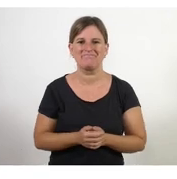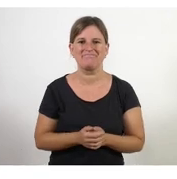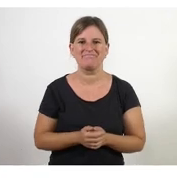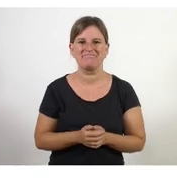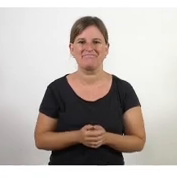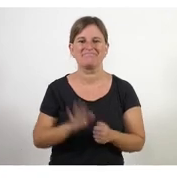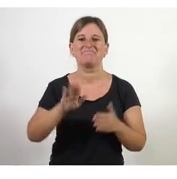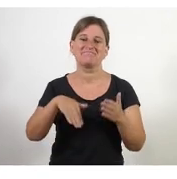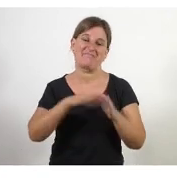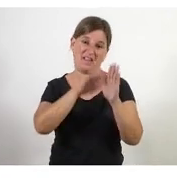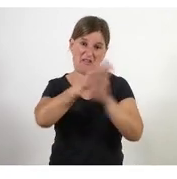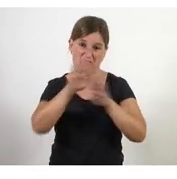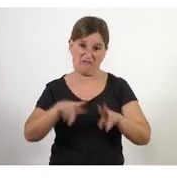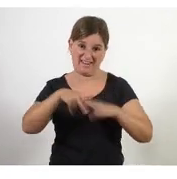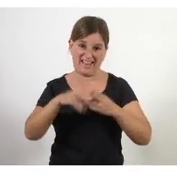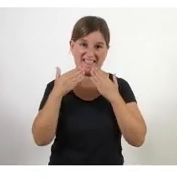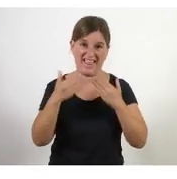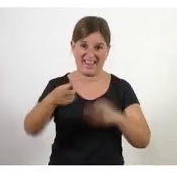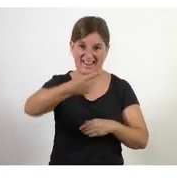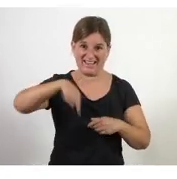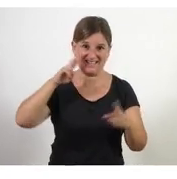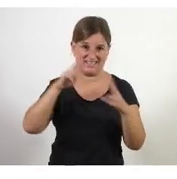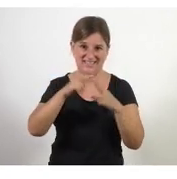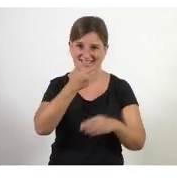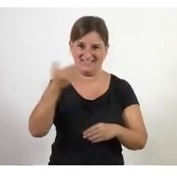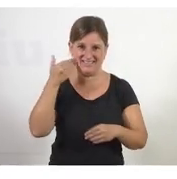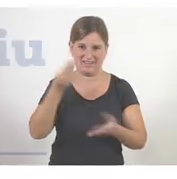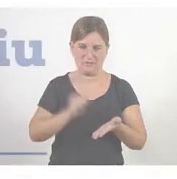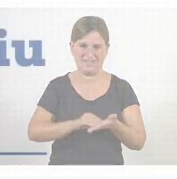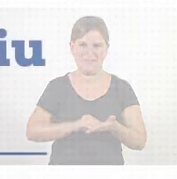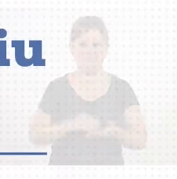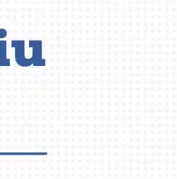Fins aquí el taller d'avui moltes gràcies a tots i ens veiem ara per la tarda